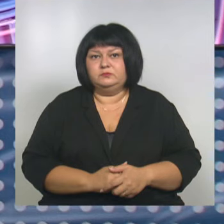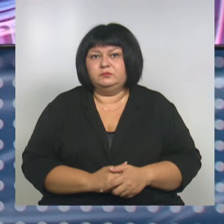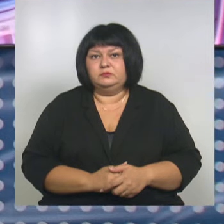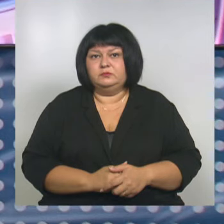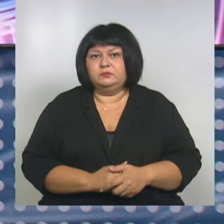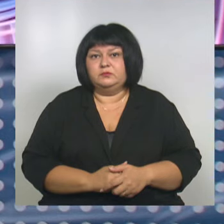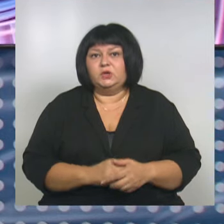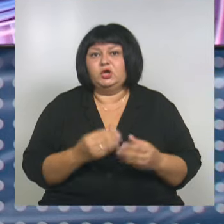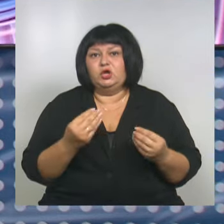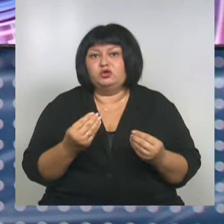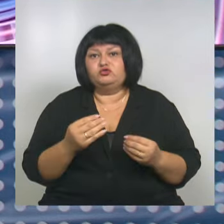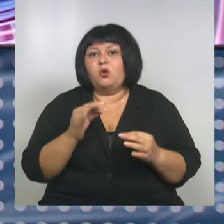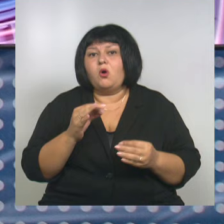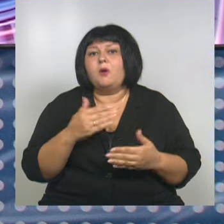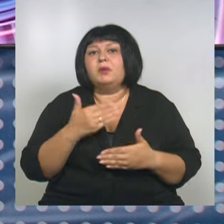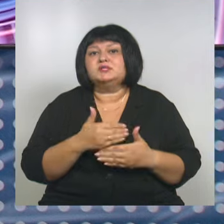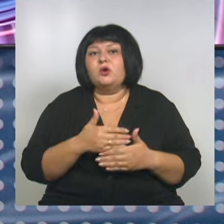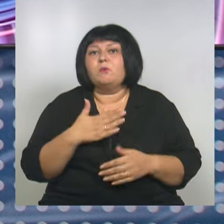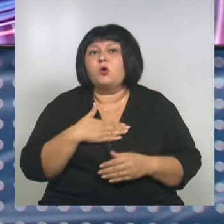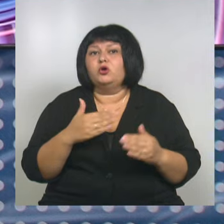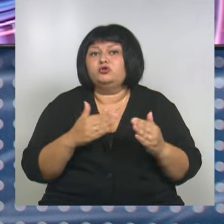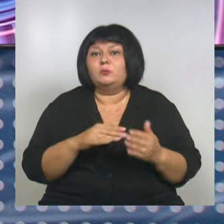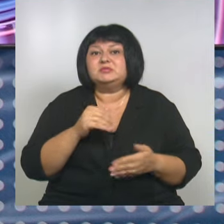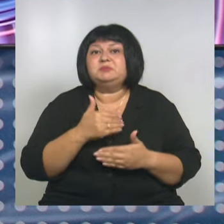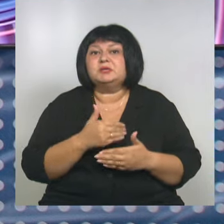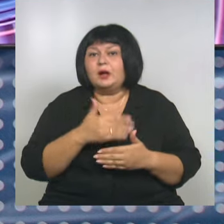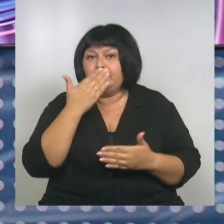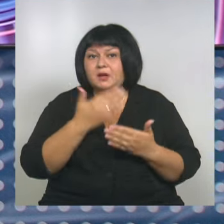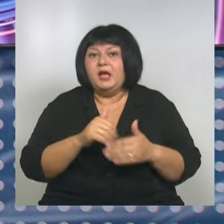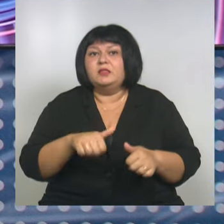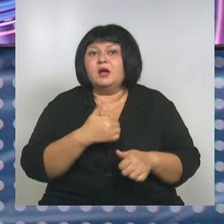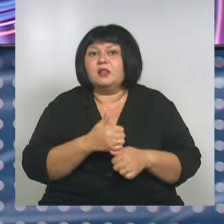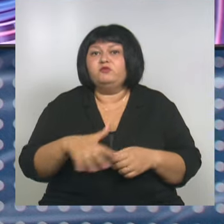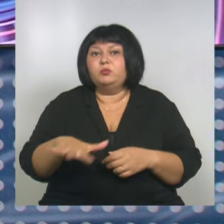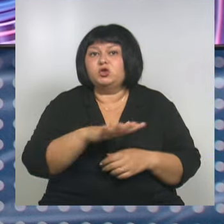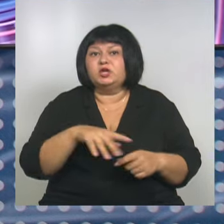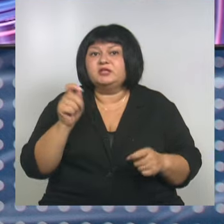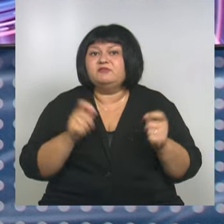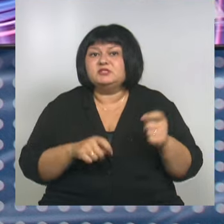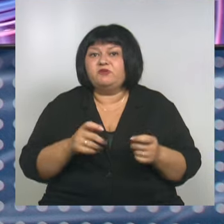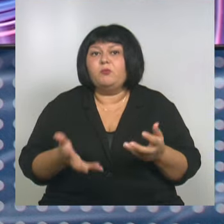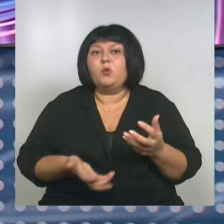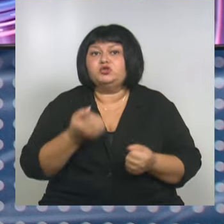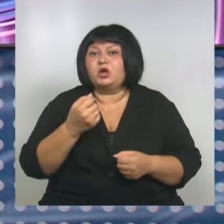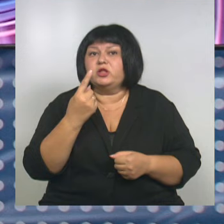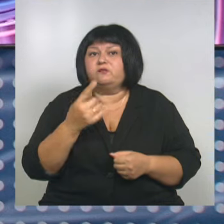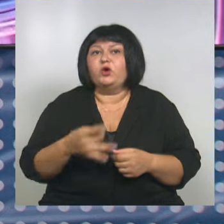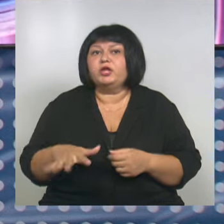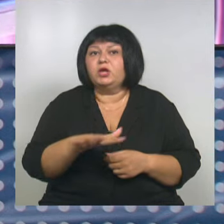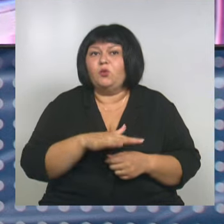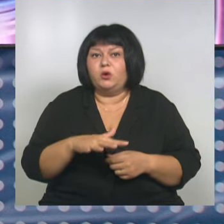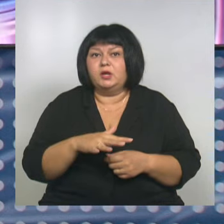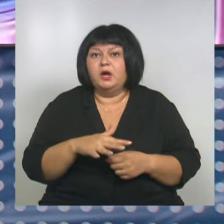И еще о постановке «Мой дом». Спектакль показали на главной площадке фестиваля в поддержку одного региона.